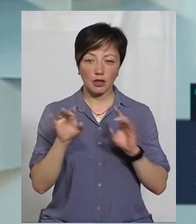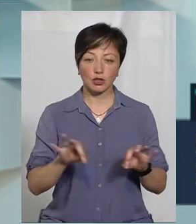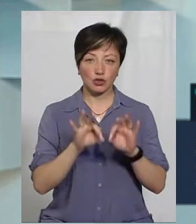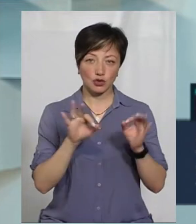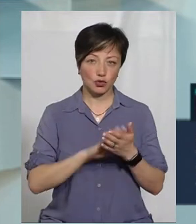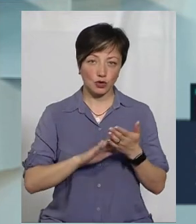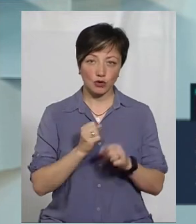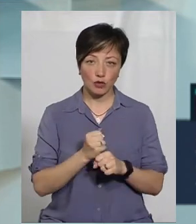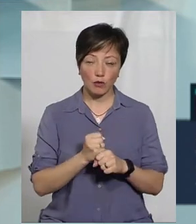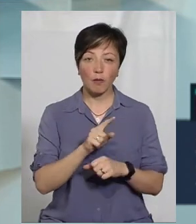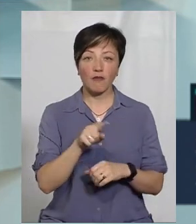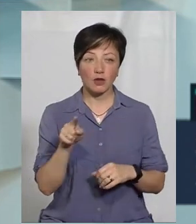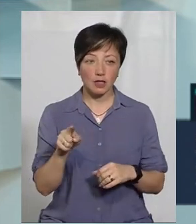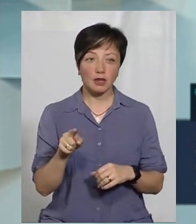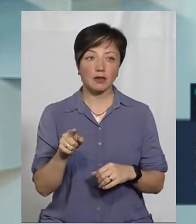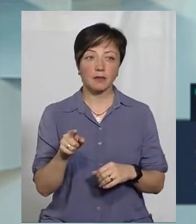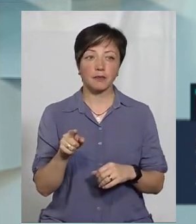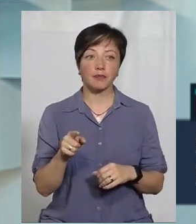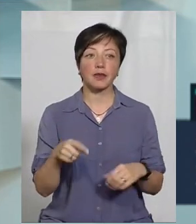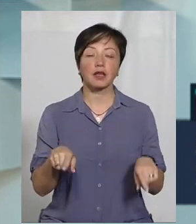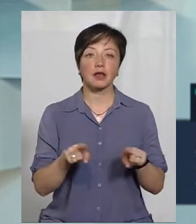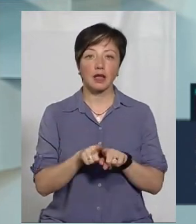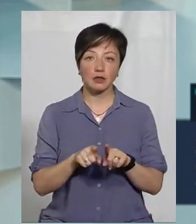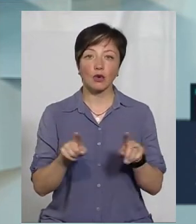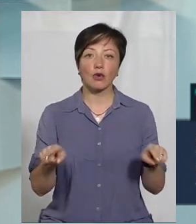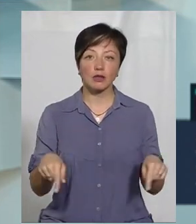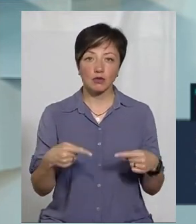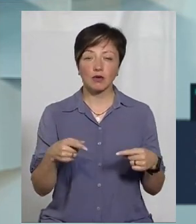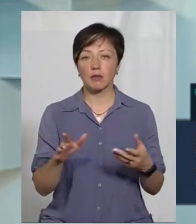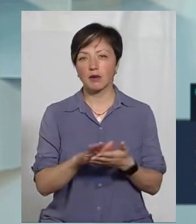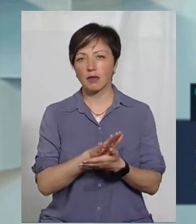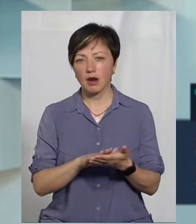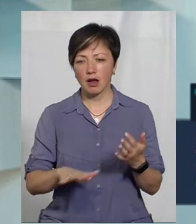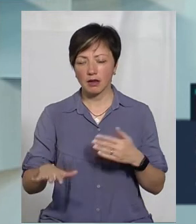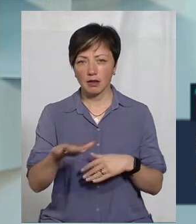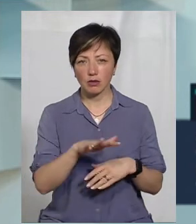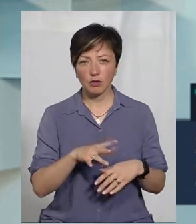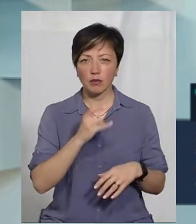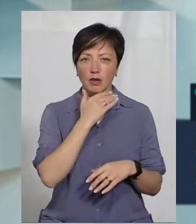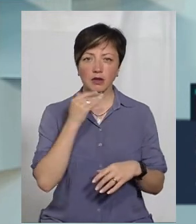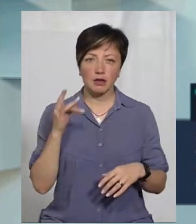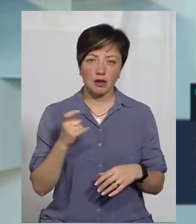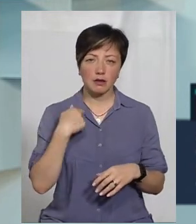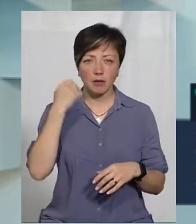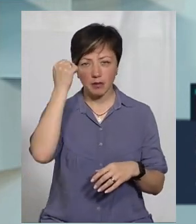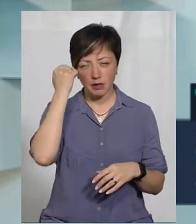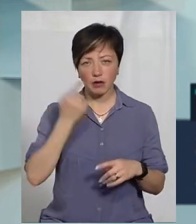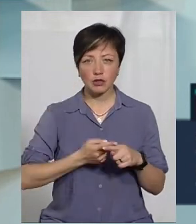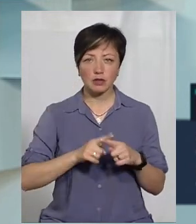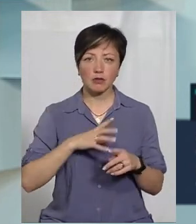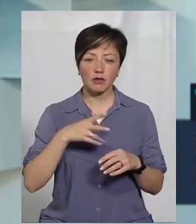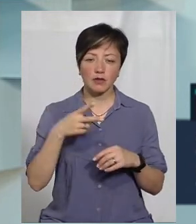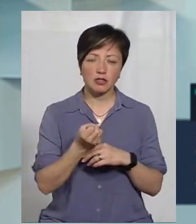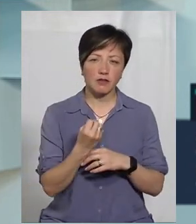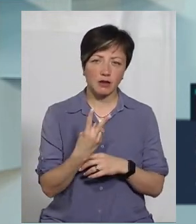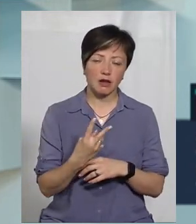нічого не робить, тому що вони в свою чергу теж і організовували прибирання цієї пам'ятки неодноразове. Я пам'ятаю, що це був